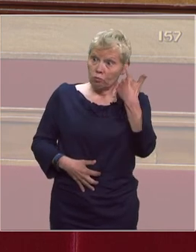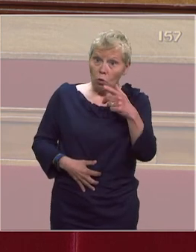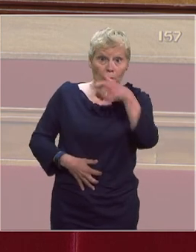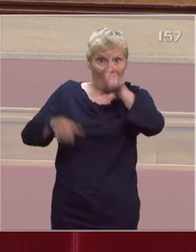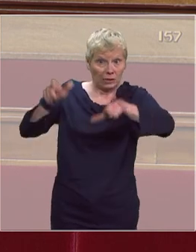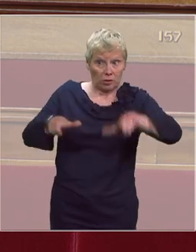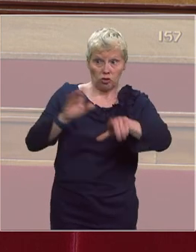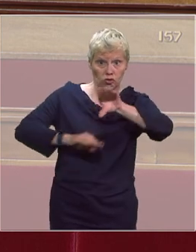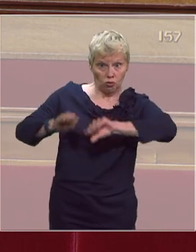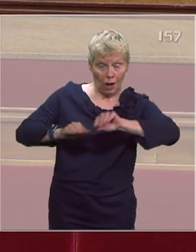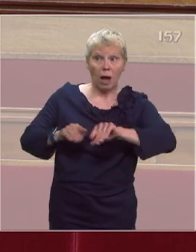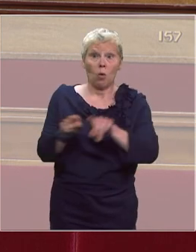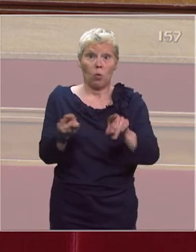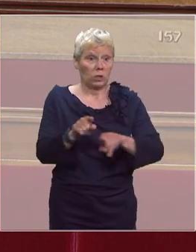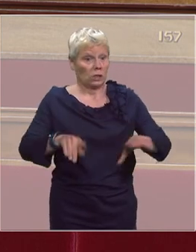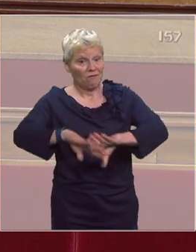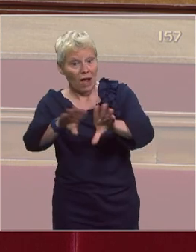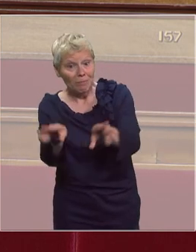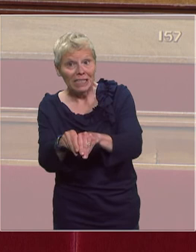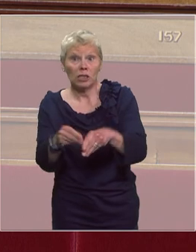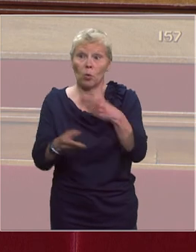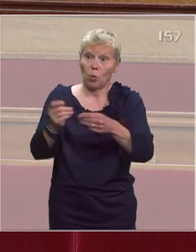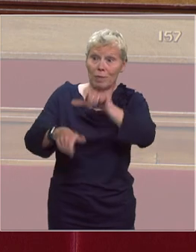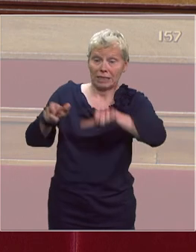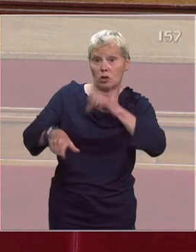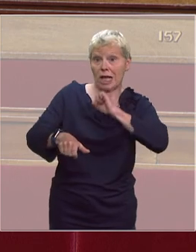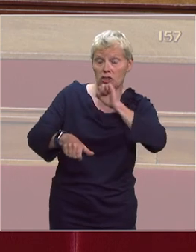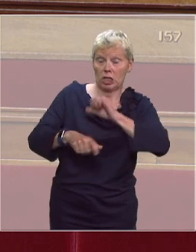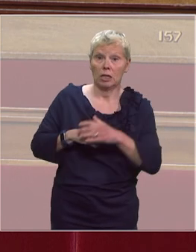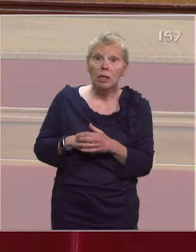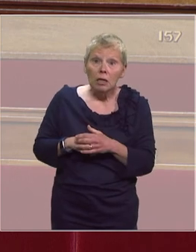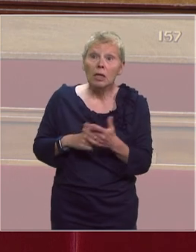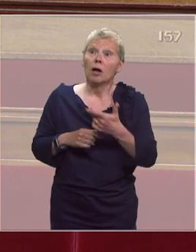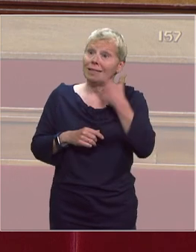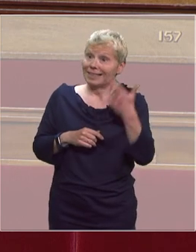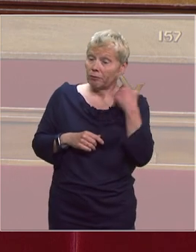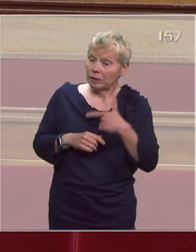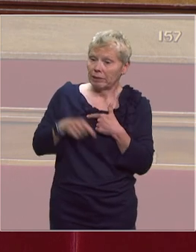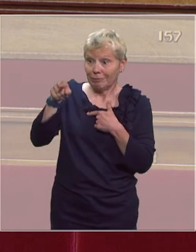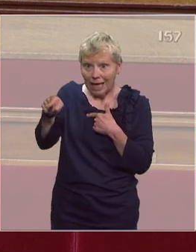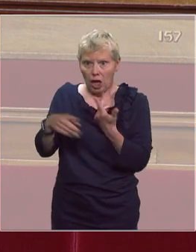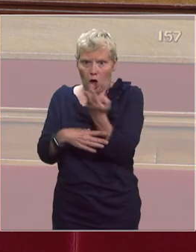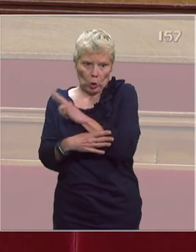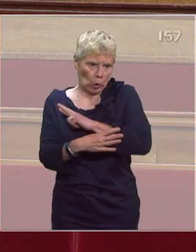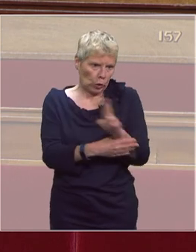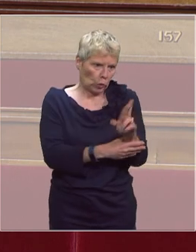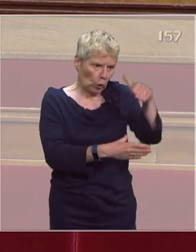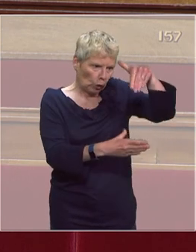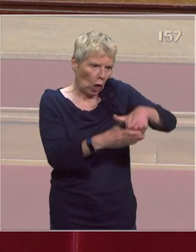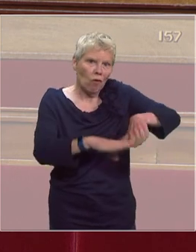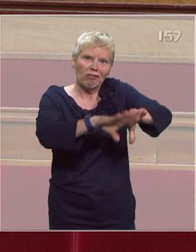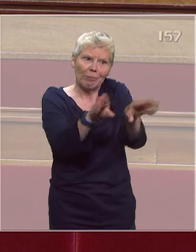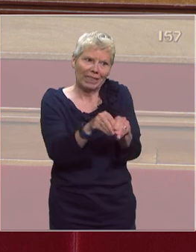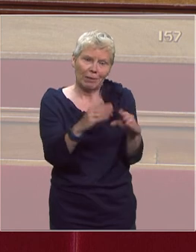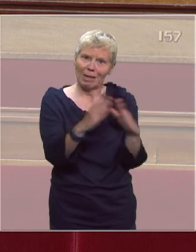que pour les résidents et leurs familles. Permettre aux résidents d'aller vivre momentanément chez leurs enfants reste aussi une